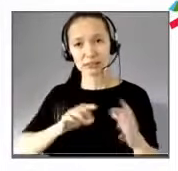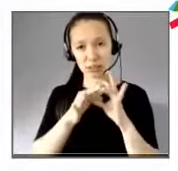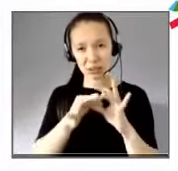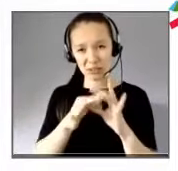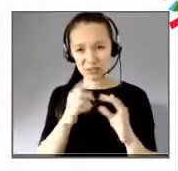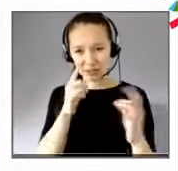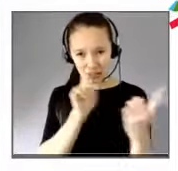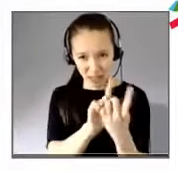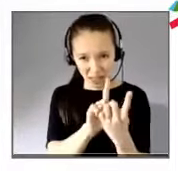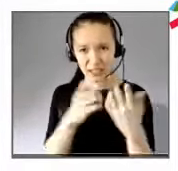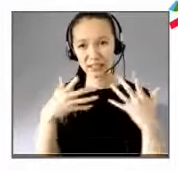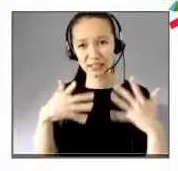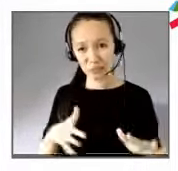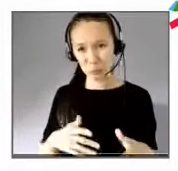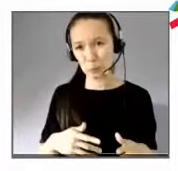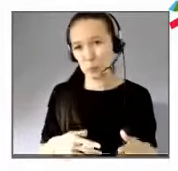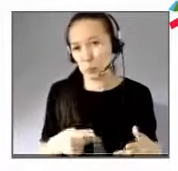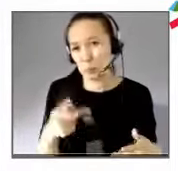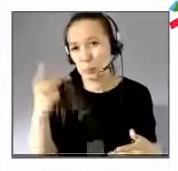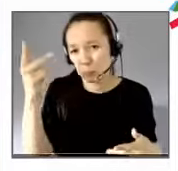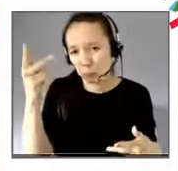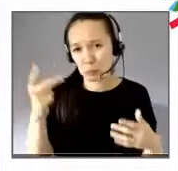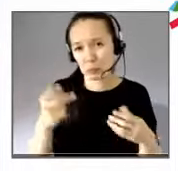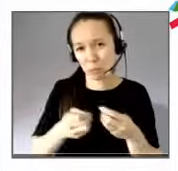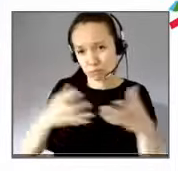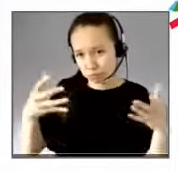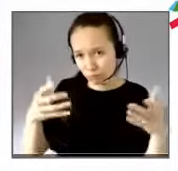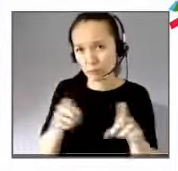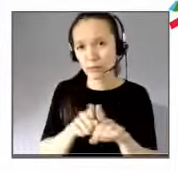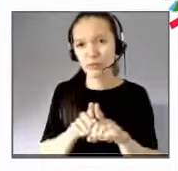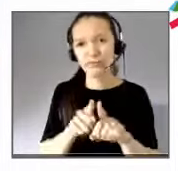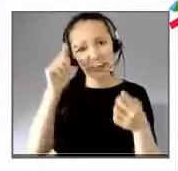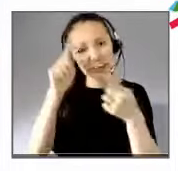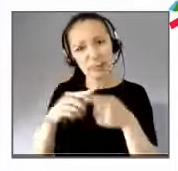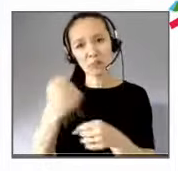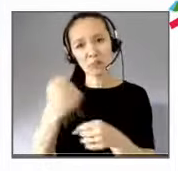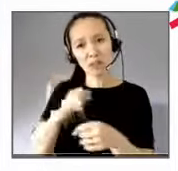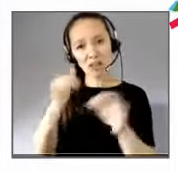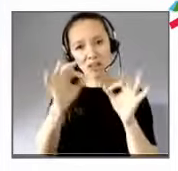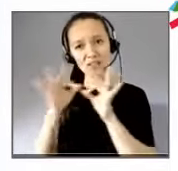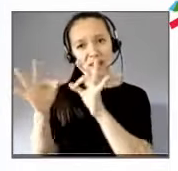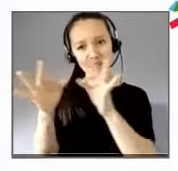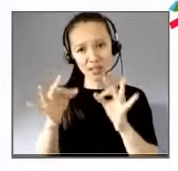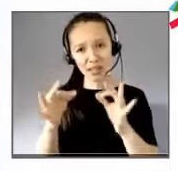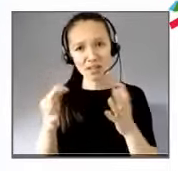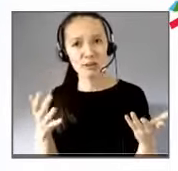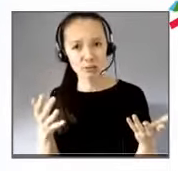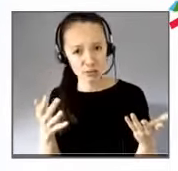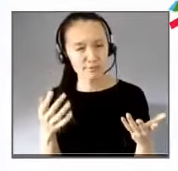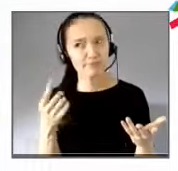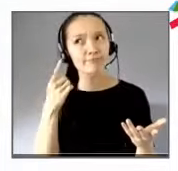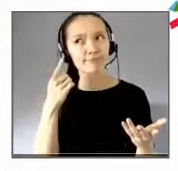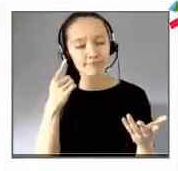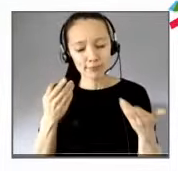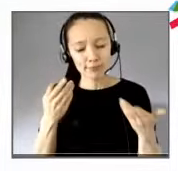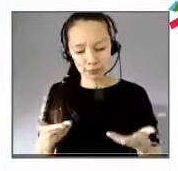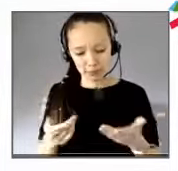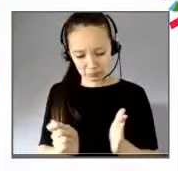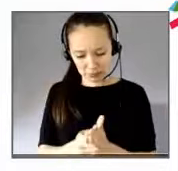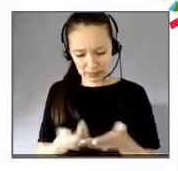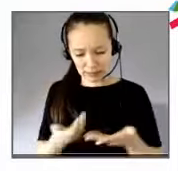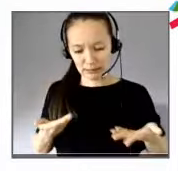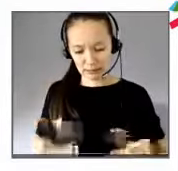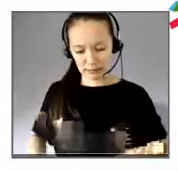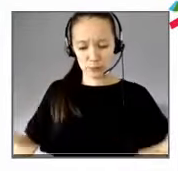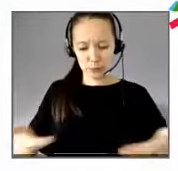puis bien sûr, la question de la fraternité au travail, elle prend une résonance toute particulière en ce temps de crise. Les plus